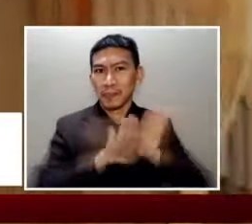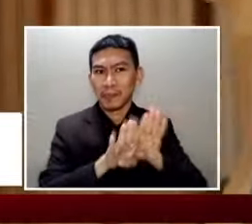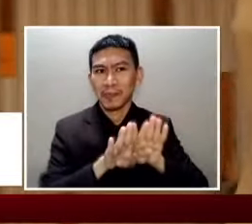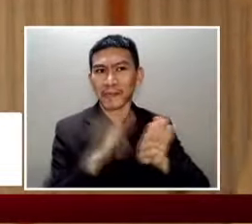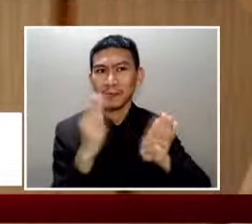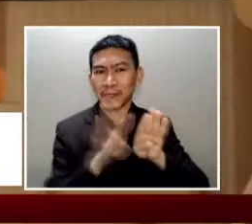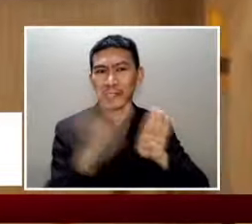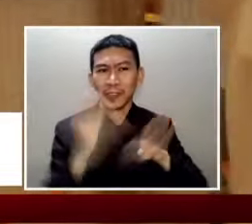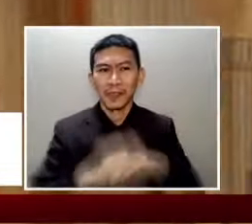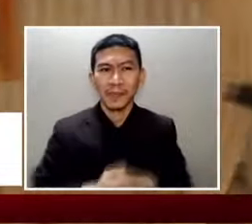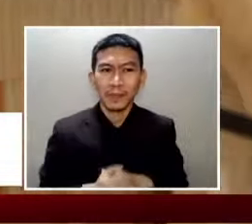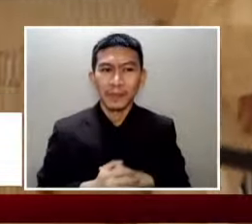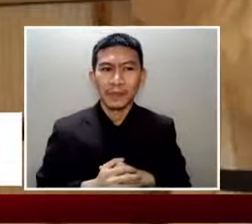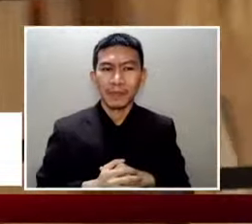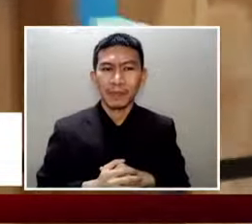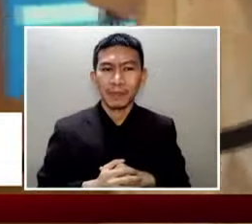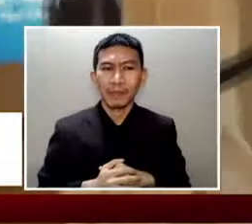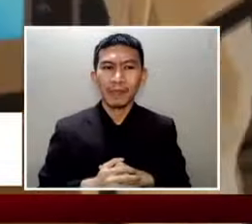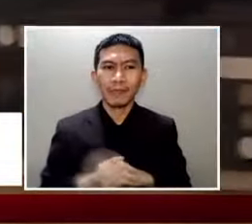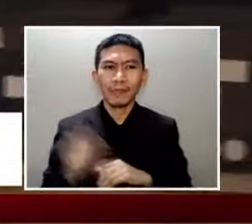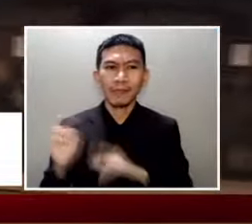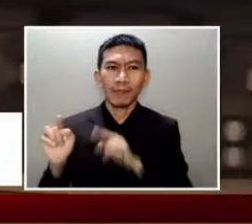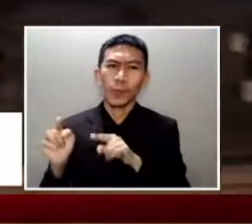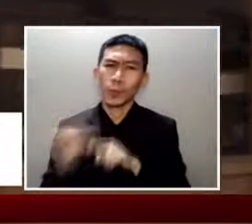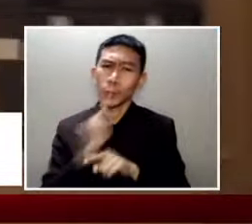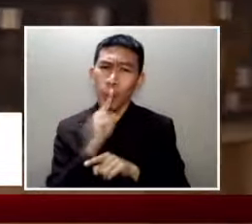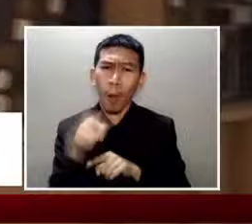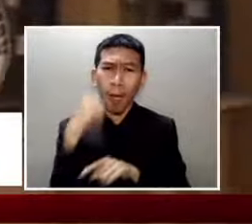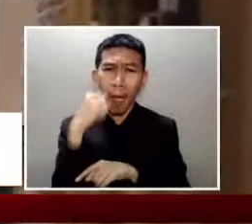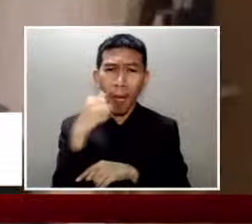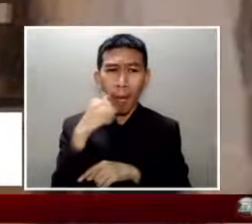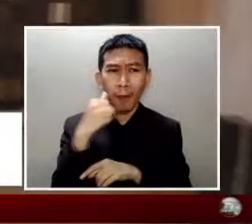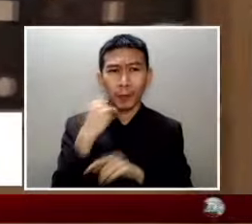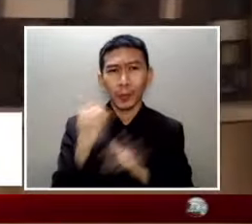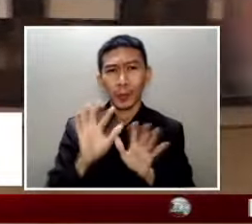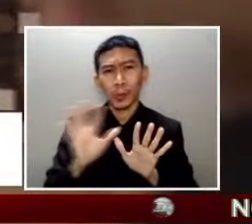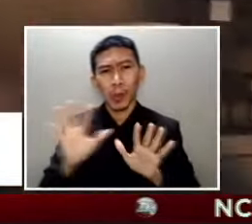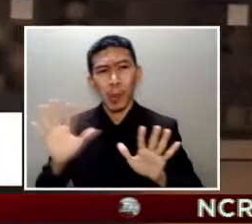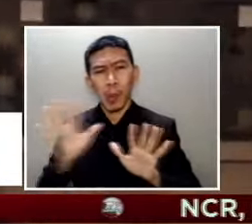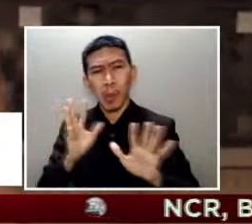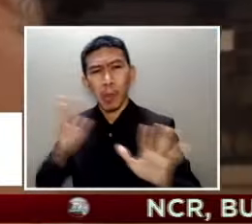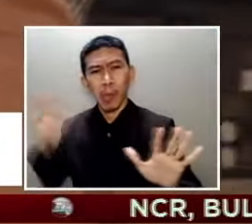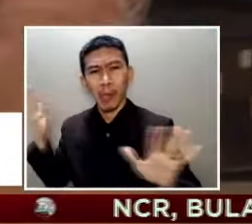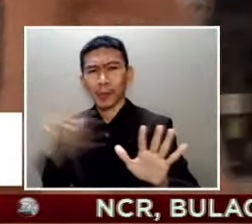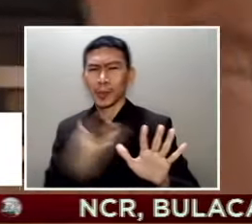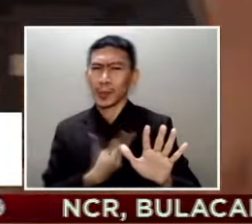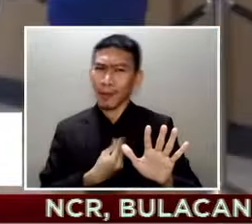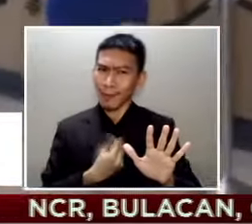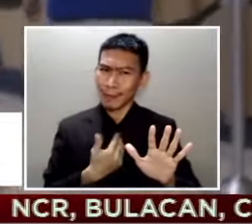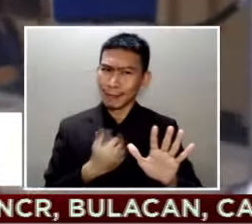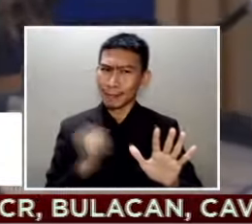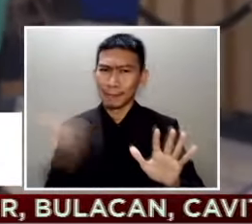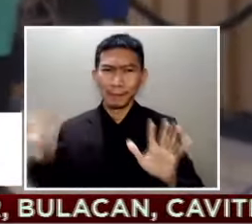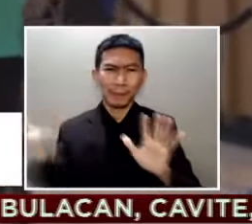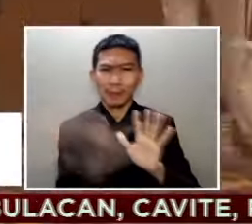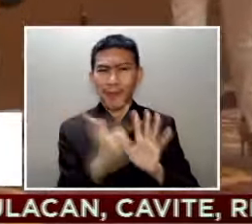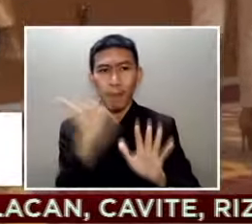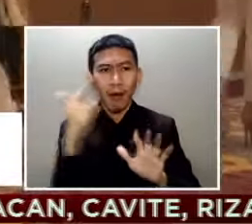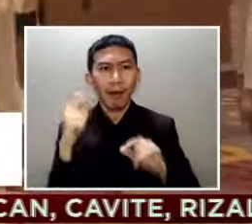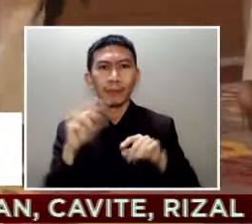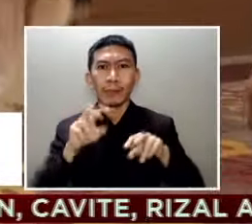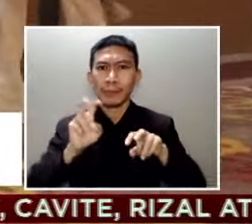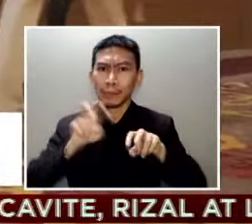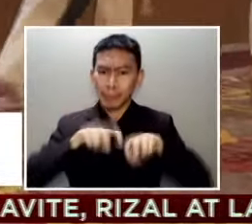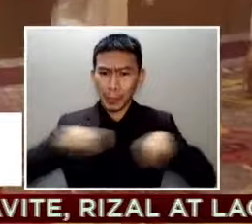Aminado ang beauties na ninerbios sila para sa napakahalagang closed door interview ng 8 female panel Tag 8 minuto ang